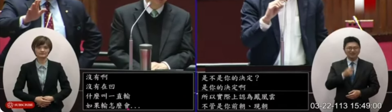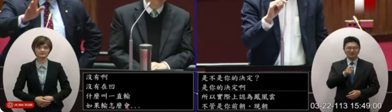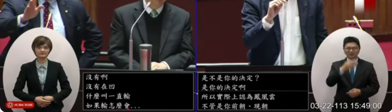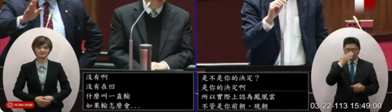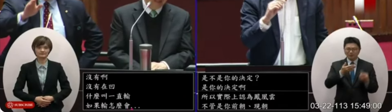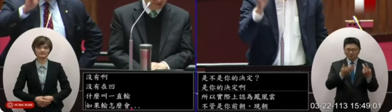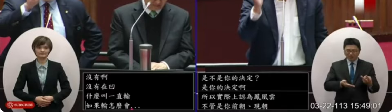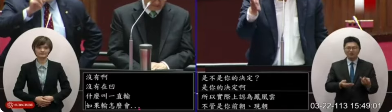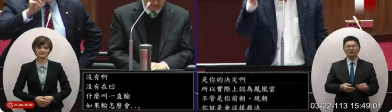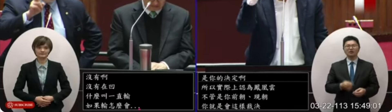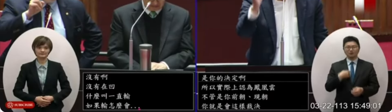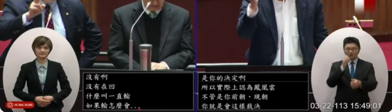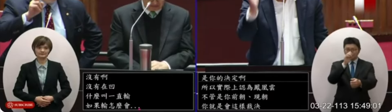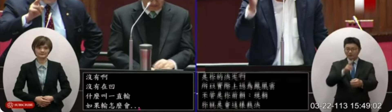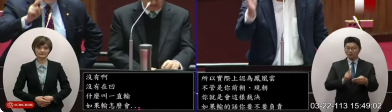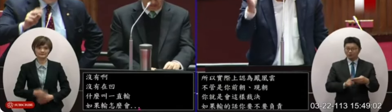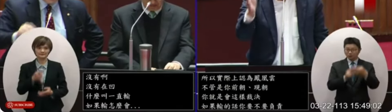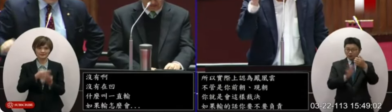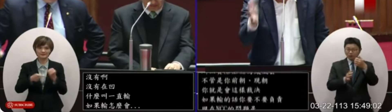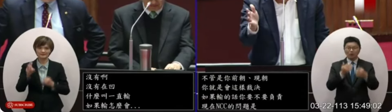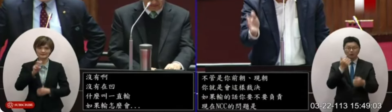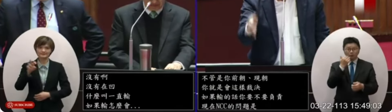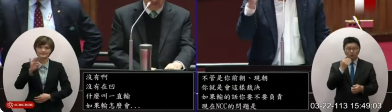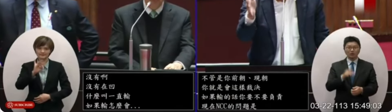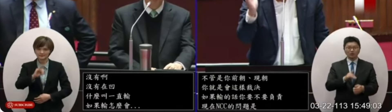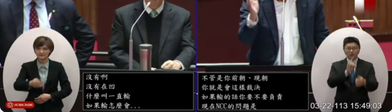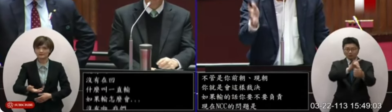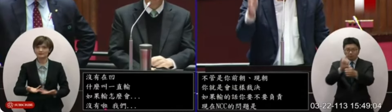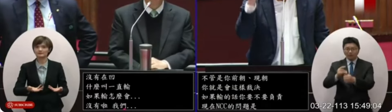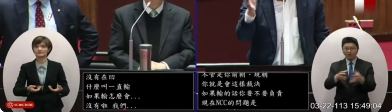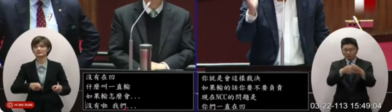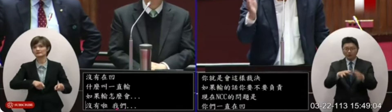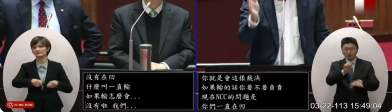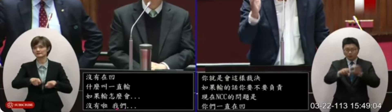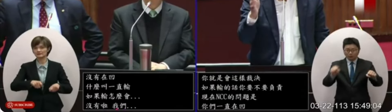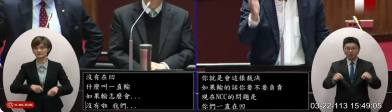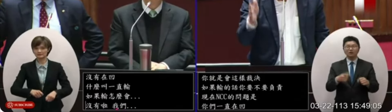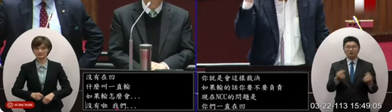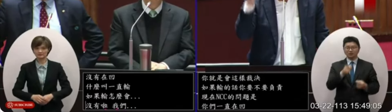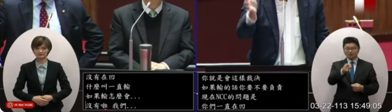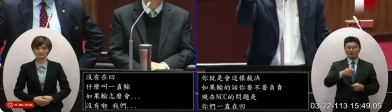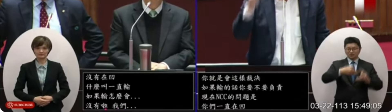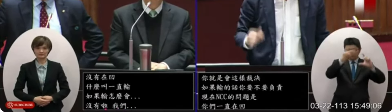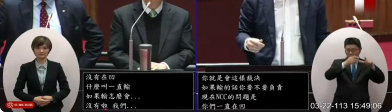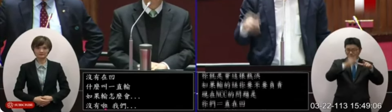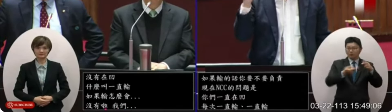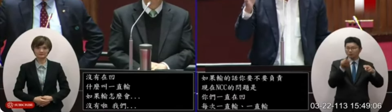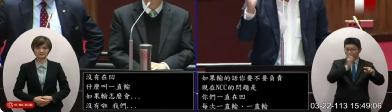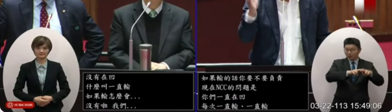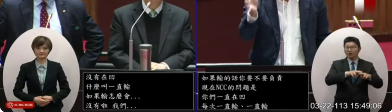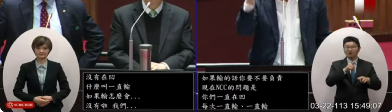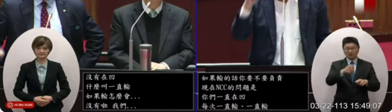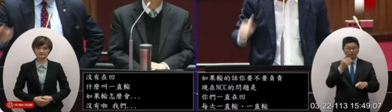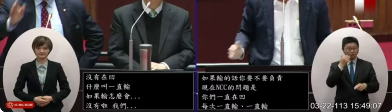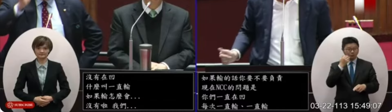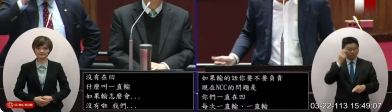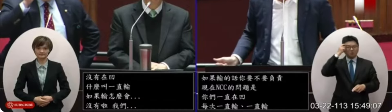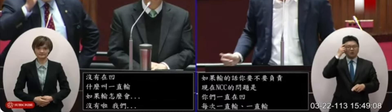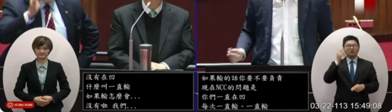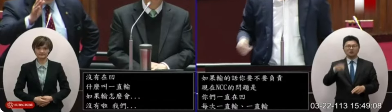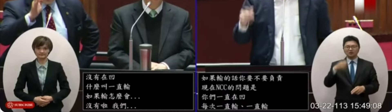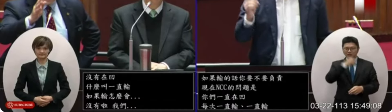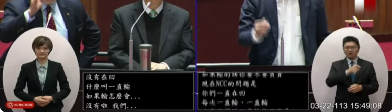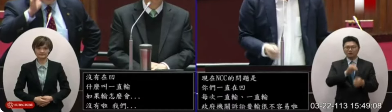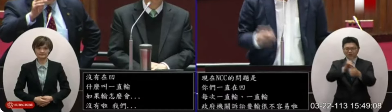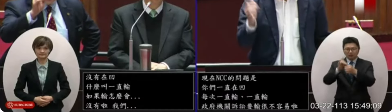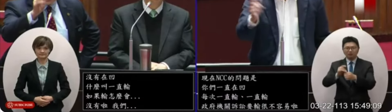我跟你講啦主委如果你打炸的決心有跟你關電視台決心那麼強的話台灣詐騙會少